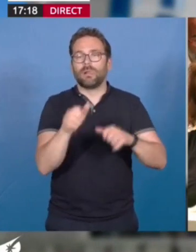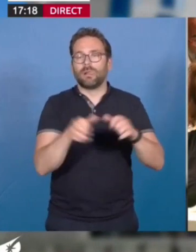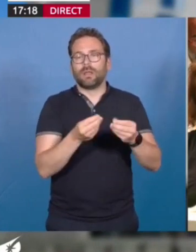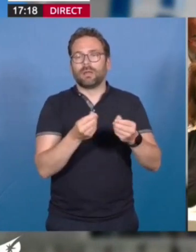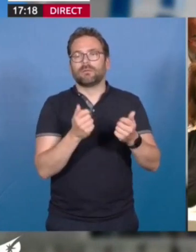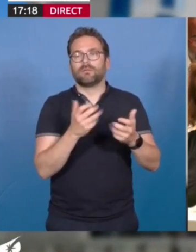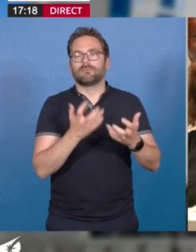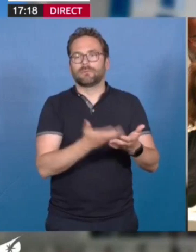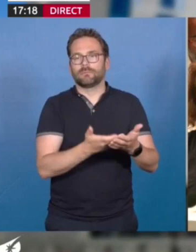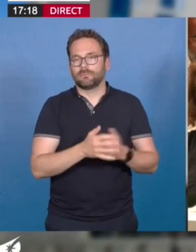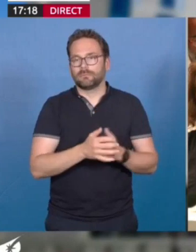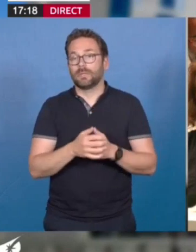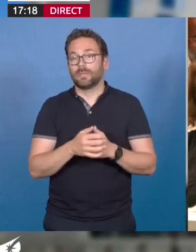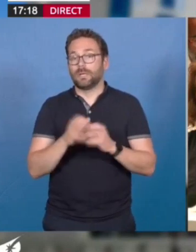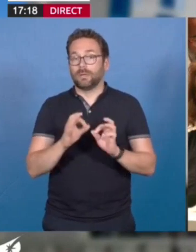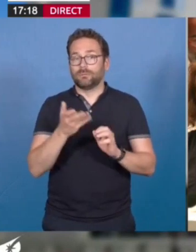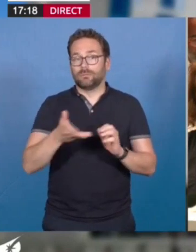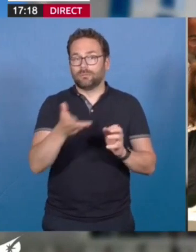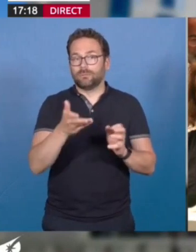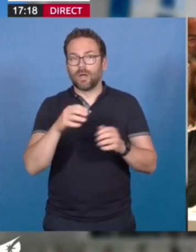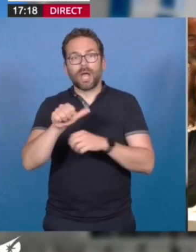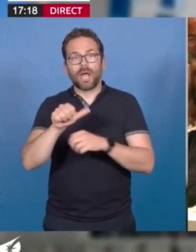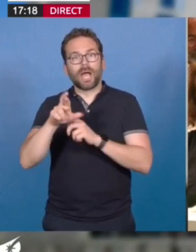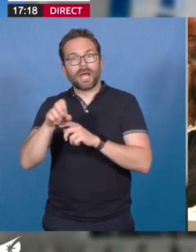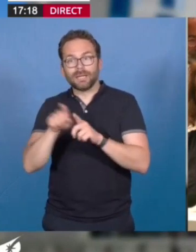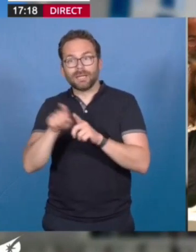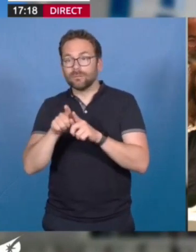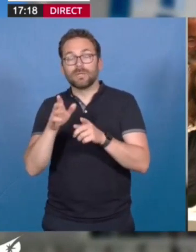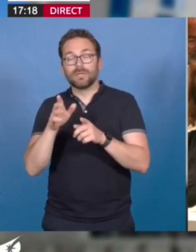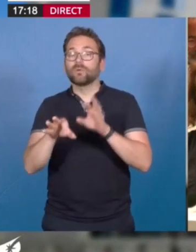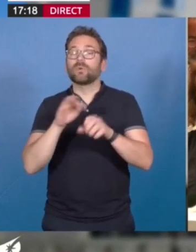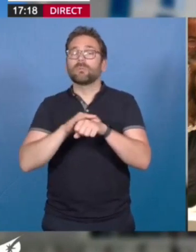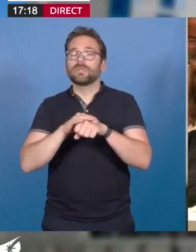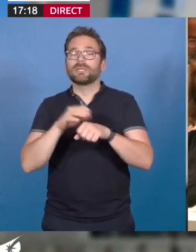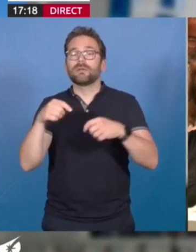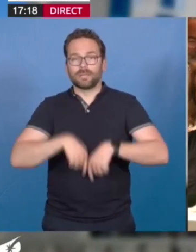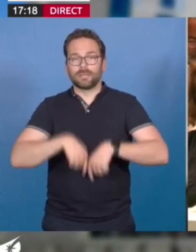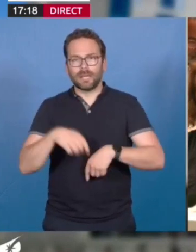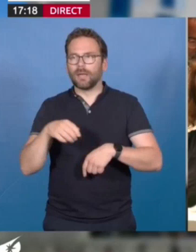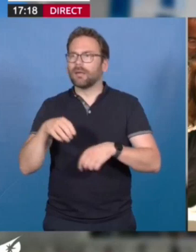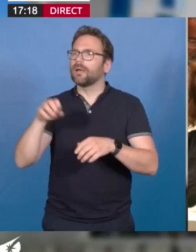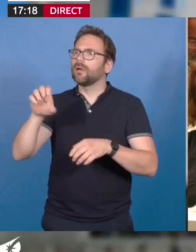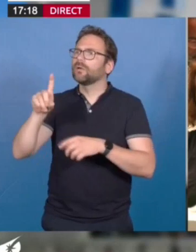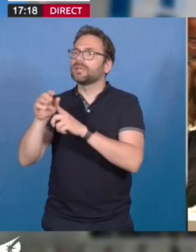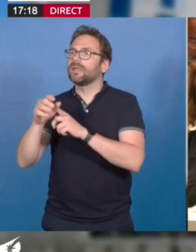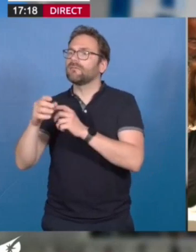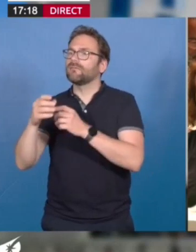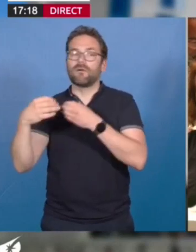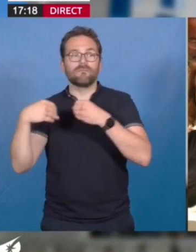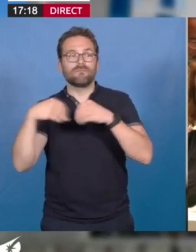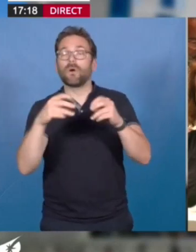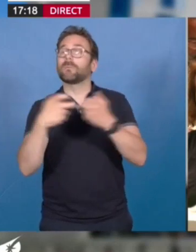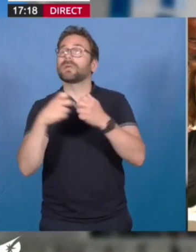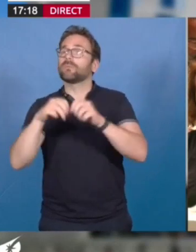Cela même qui, à travers l'arène et les choix politiques de l'Etat, oblige EDF à vendre à ses concurrents de l'électricité en dessous du prix de